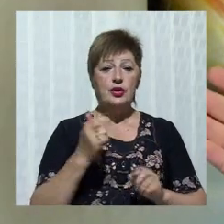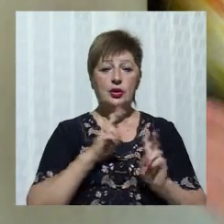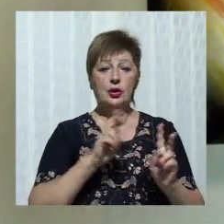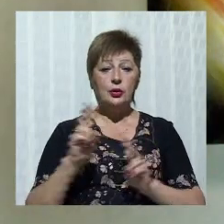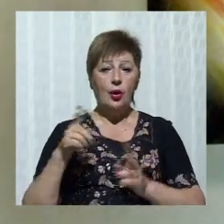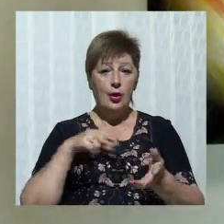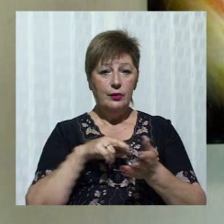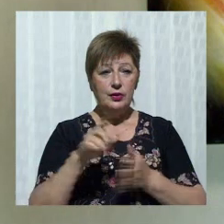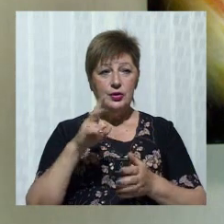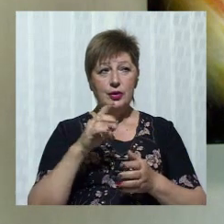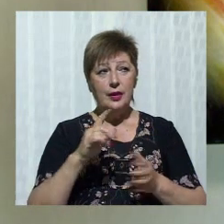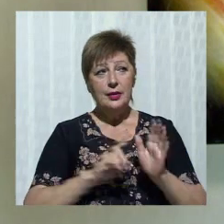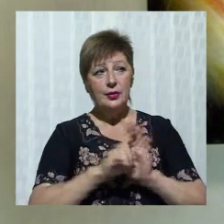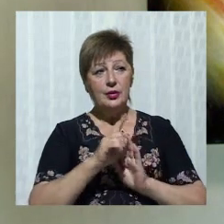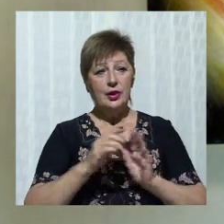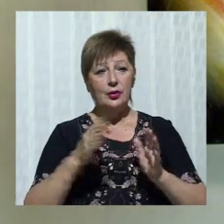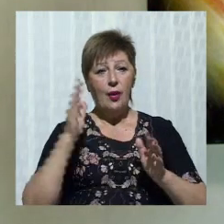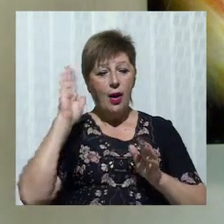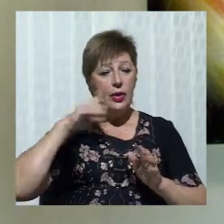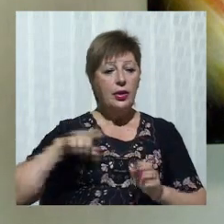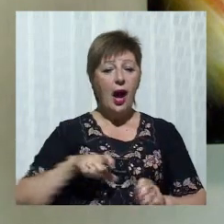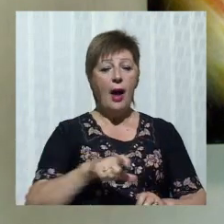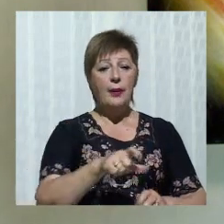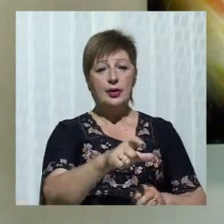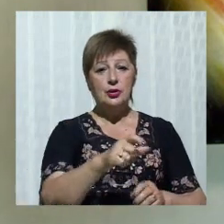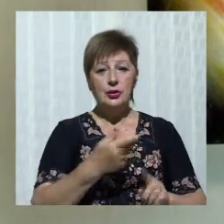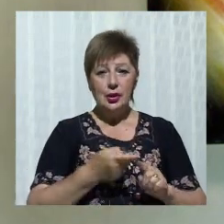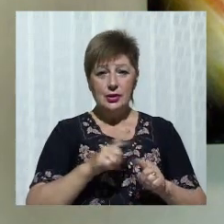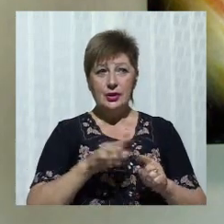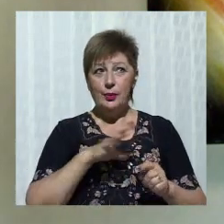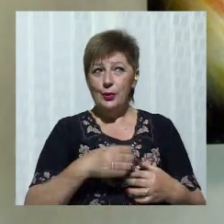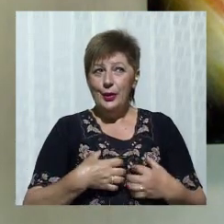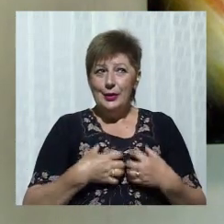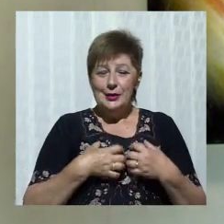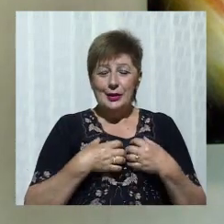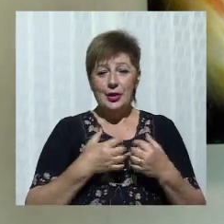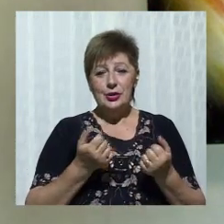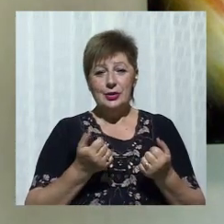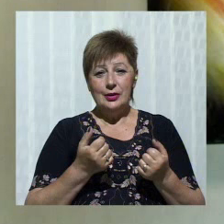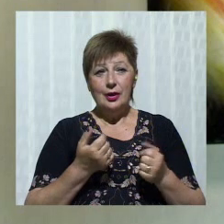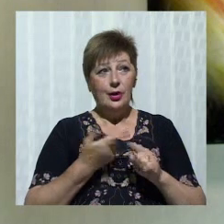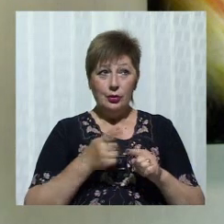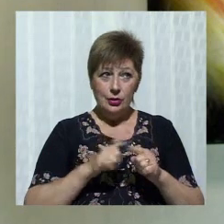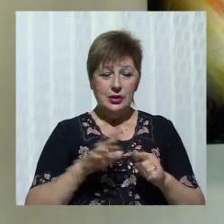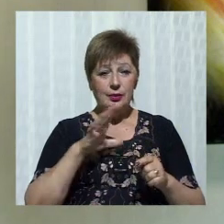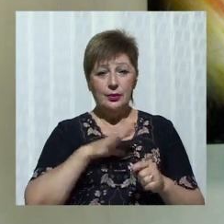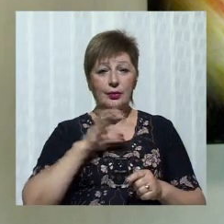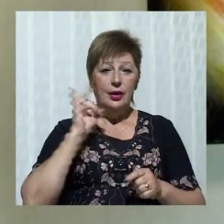набережну. Це було дуже страшно для мене, але це був досить цікавий